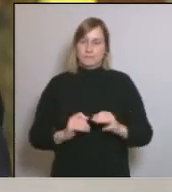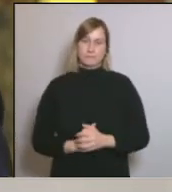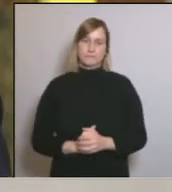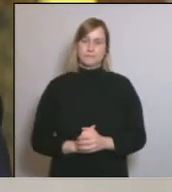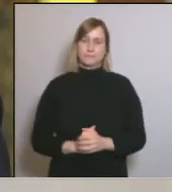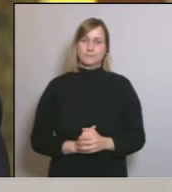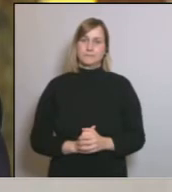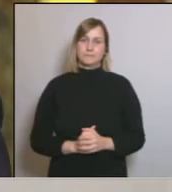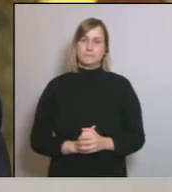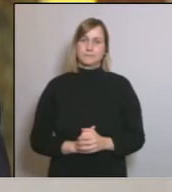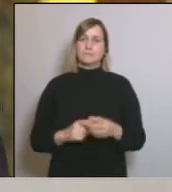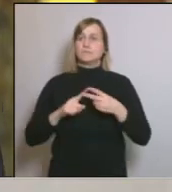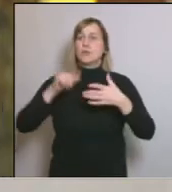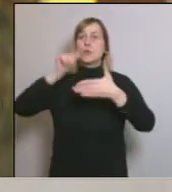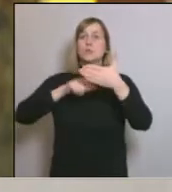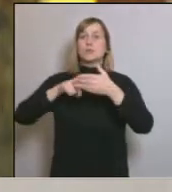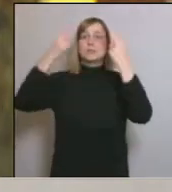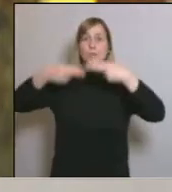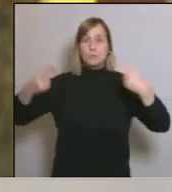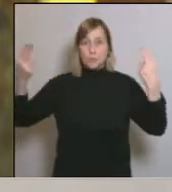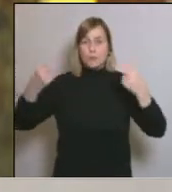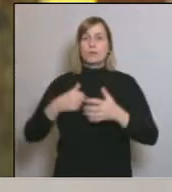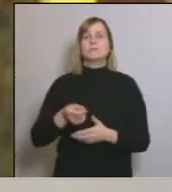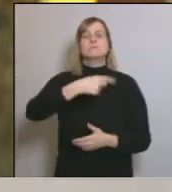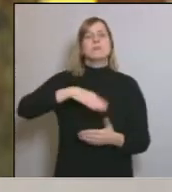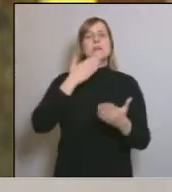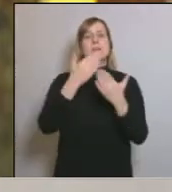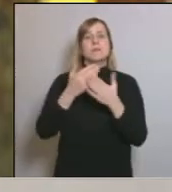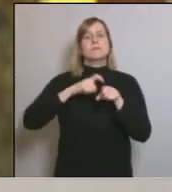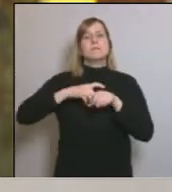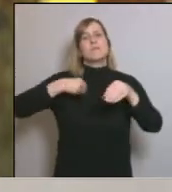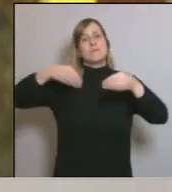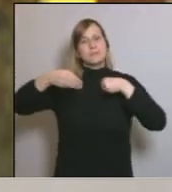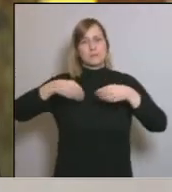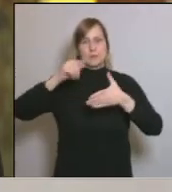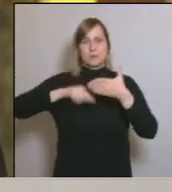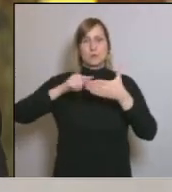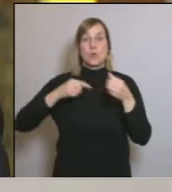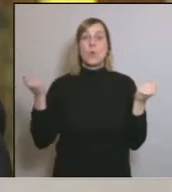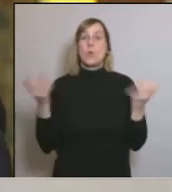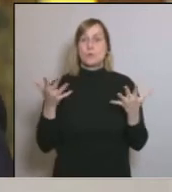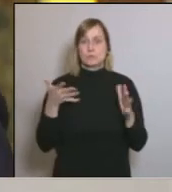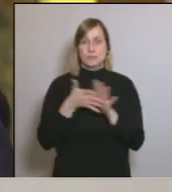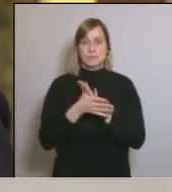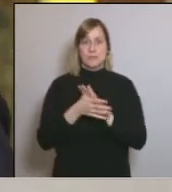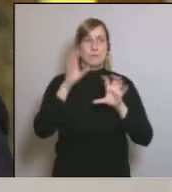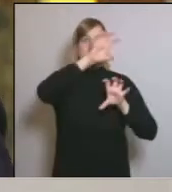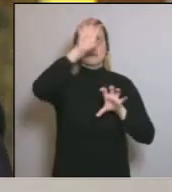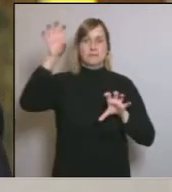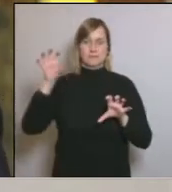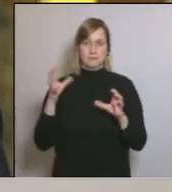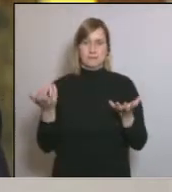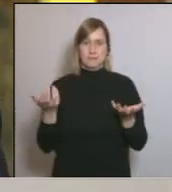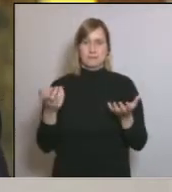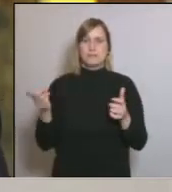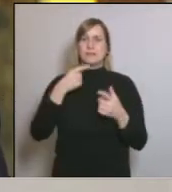Respecte a la contractació pública, demanem una flexibilització de la contractació d'urgència pels ents locals. Hem d'eliminar